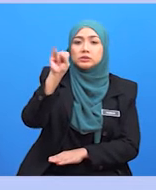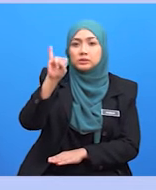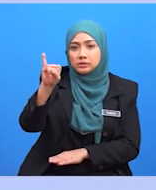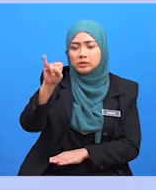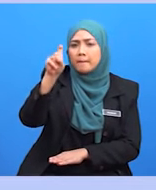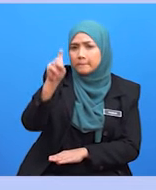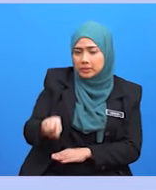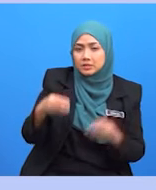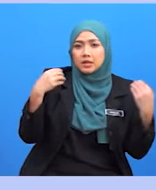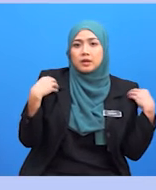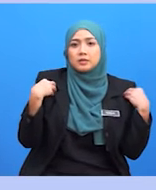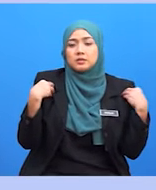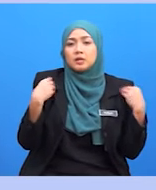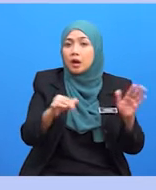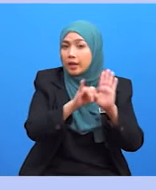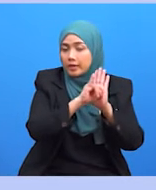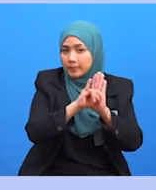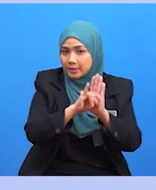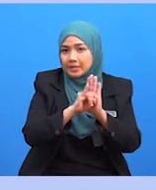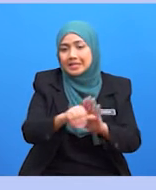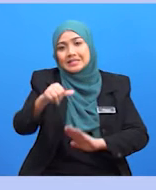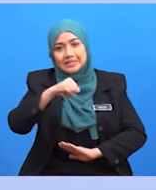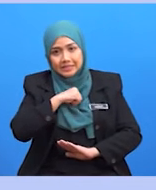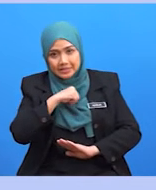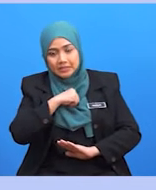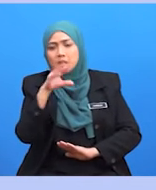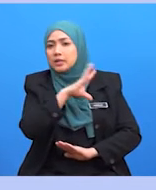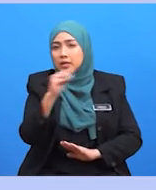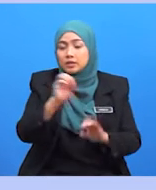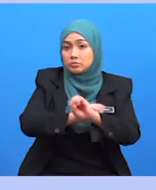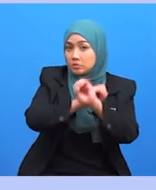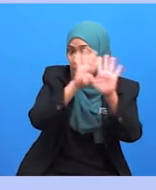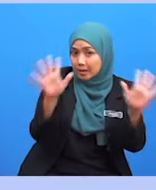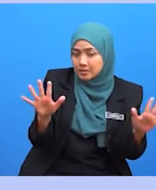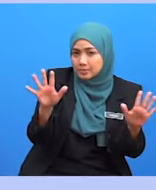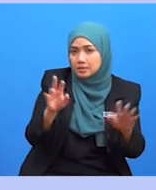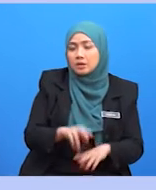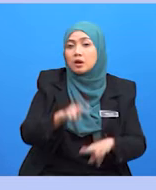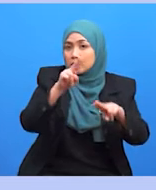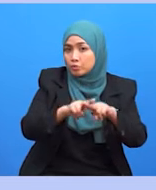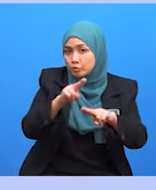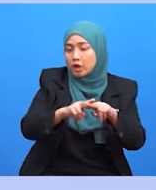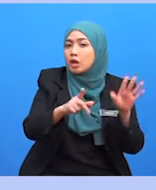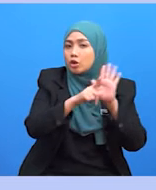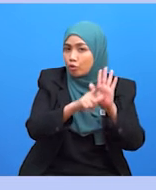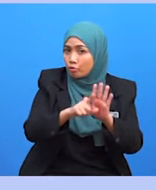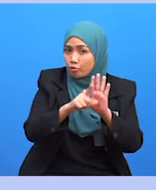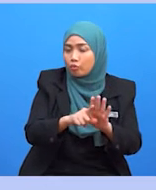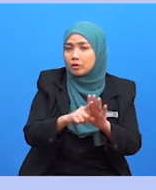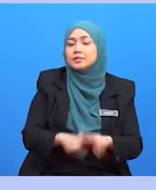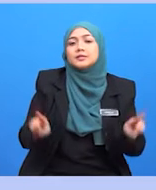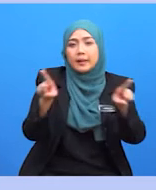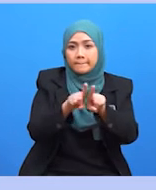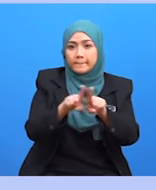ada dan mempunyai identiti korporat yang unik dan jelas kedudukan logo dan putiran adalah